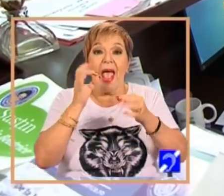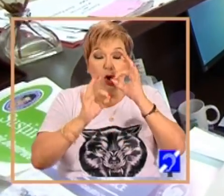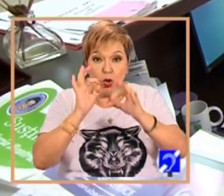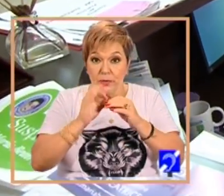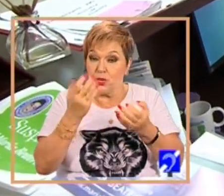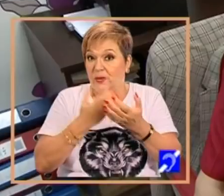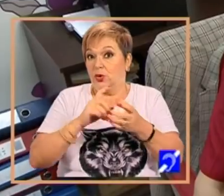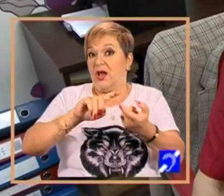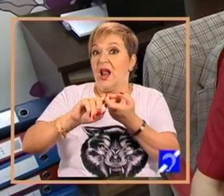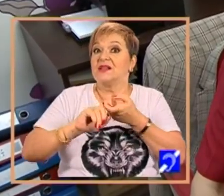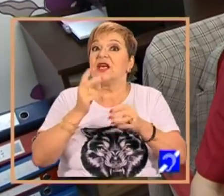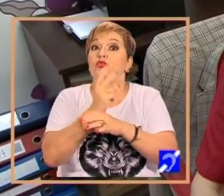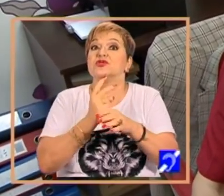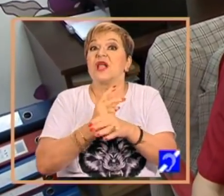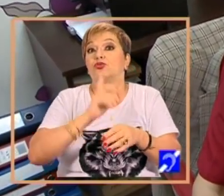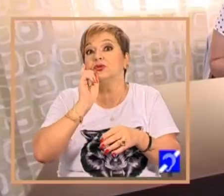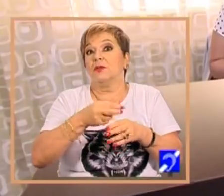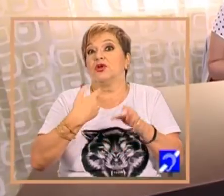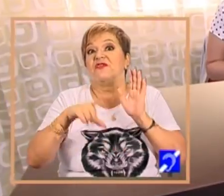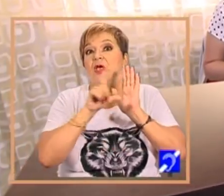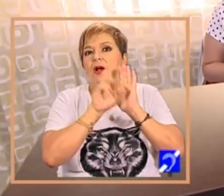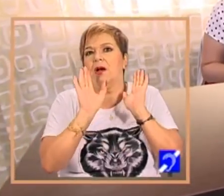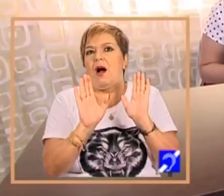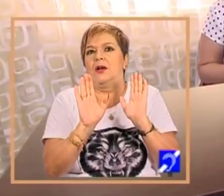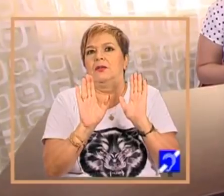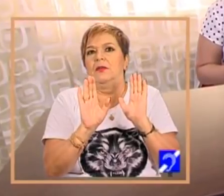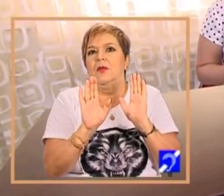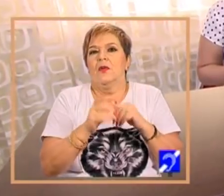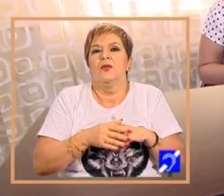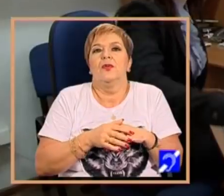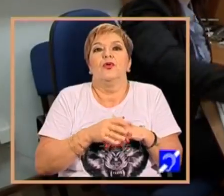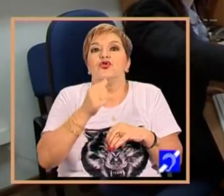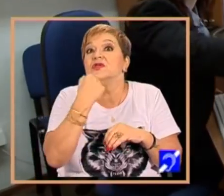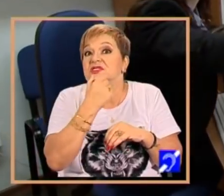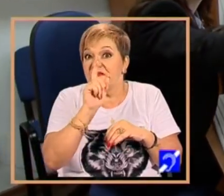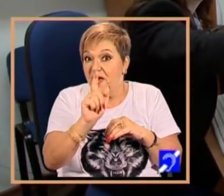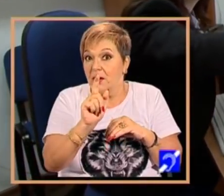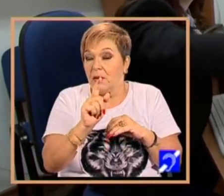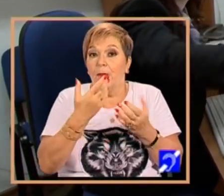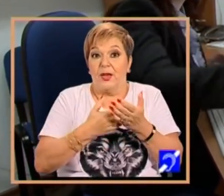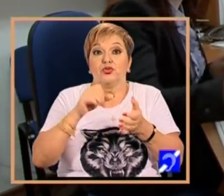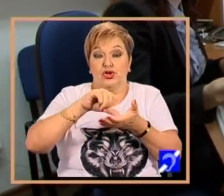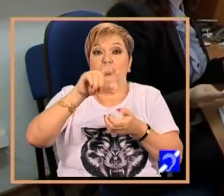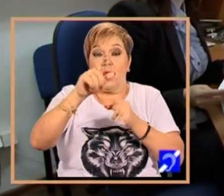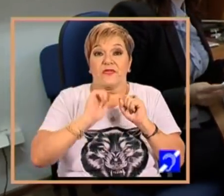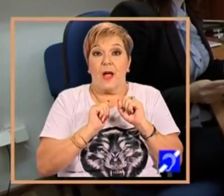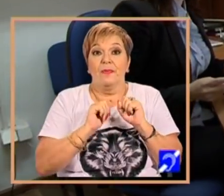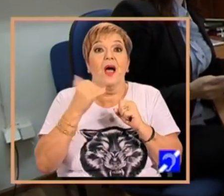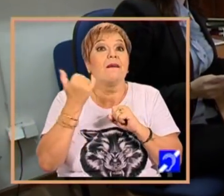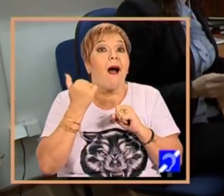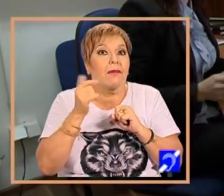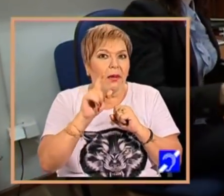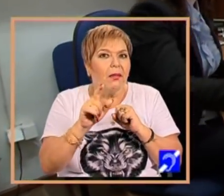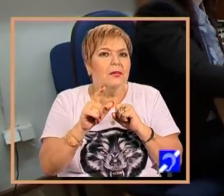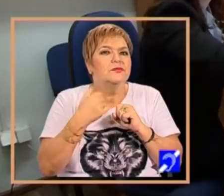că relația cu statul trebuie să fie una foarte disciplinată și foarte riguroasă pentru un astfel de centru, care este într